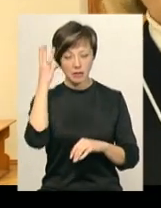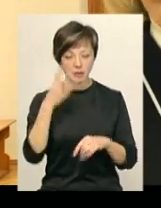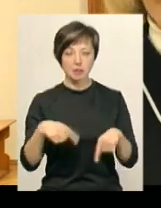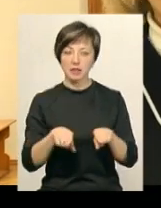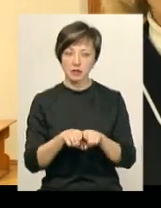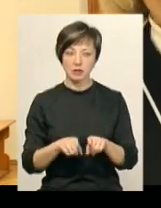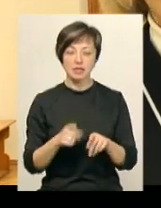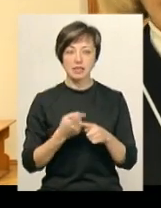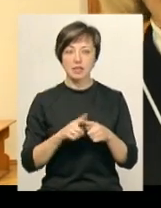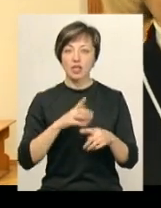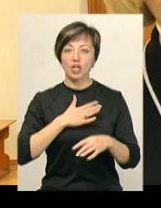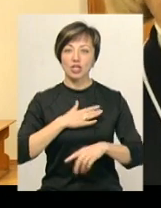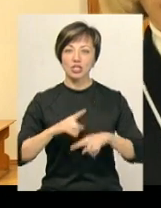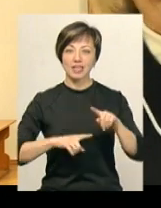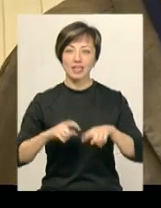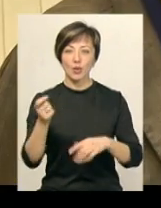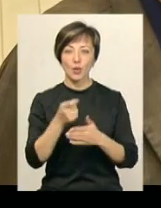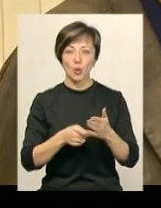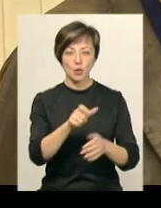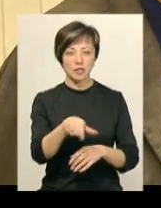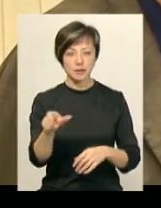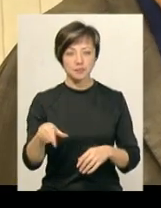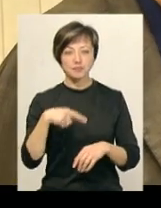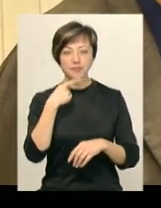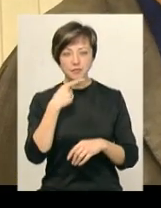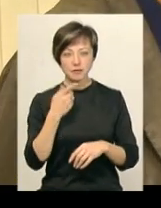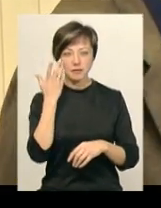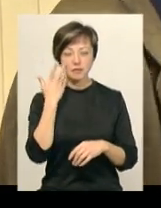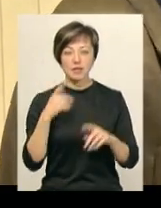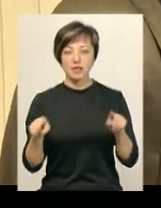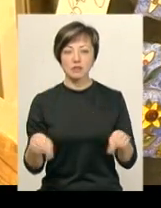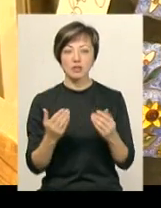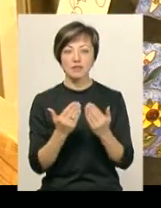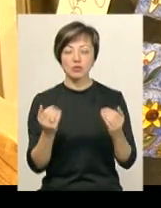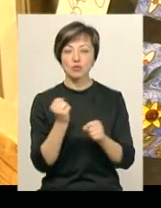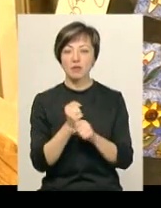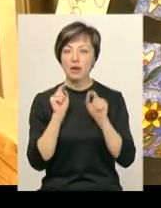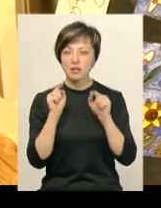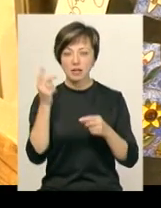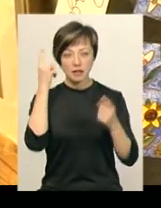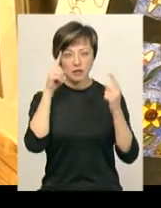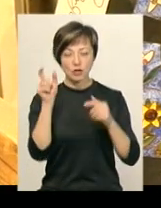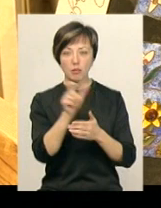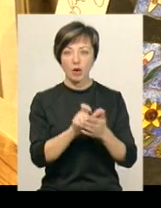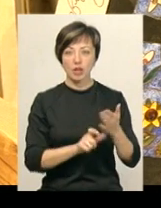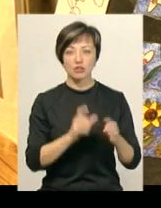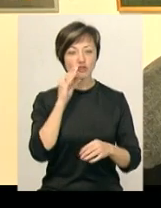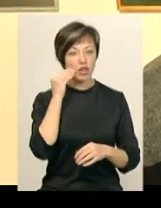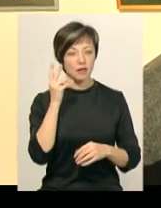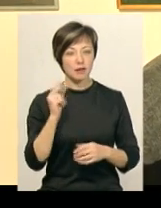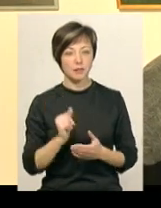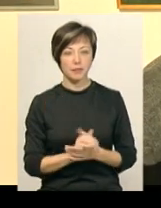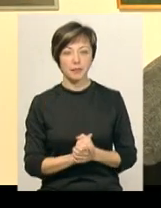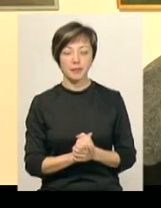художниками, тому що це наші рідні художники». Іван Юрков каже, під час створення виставки зробив акцент на творчості поета Тараса Шевченка.